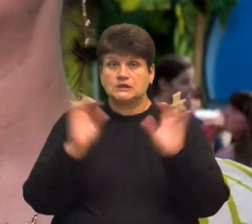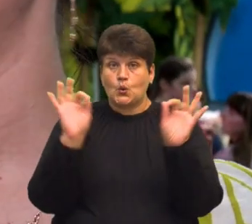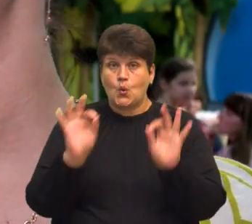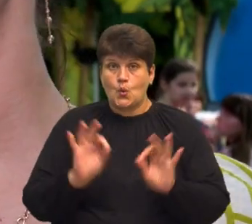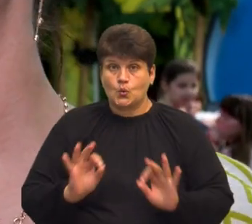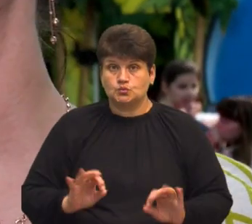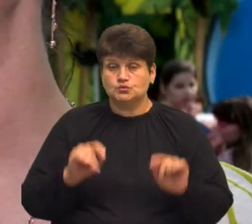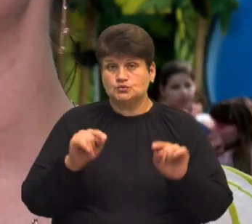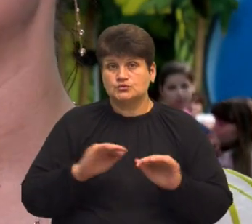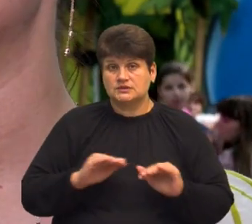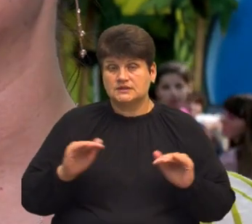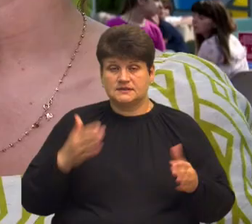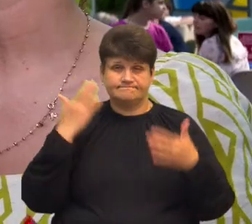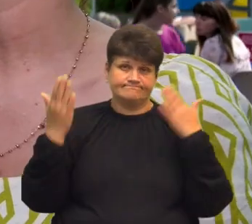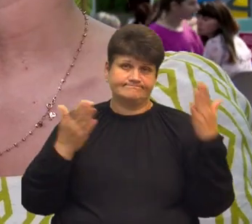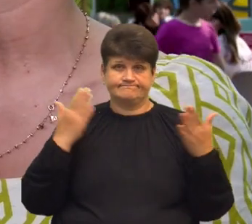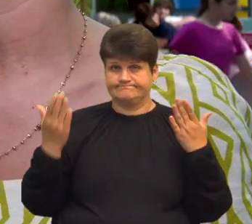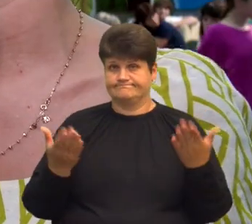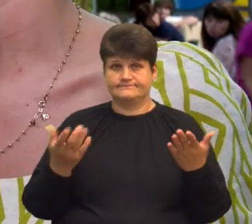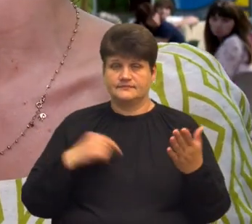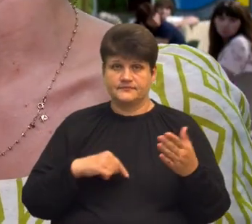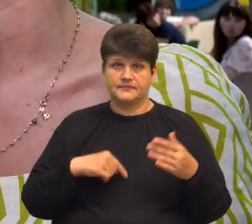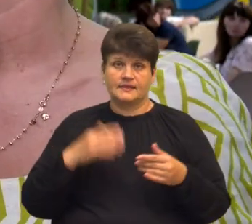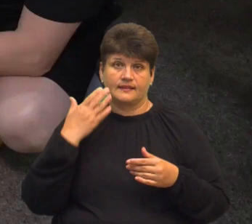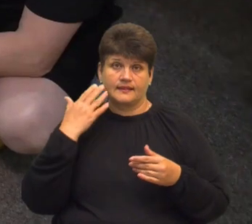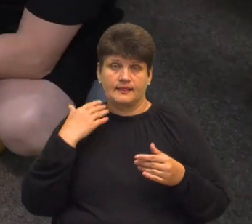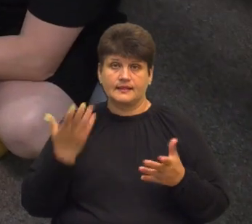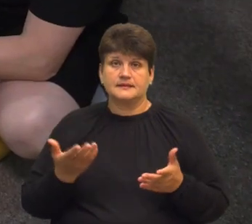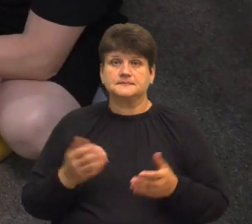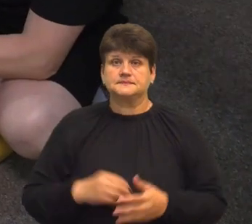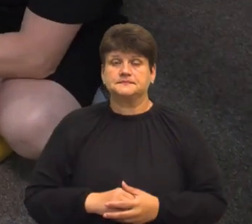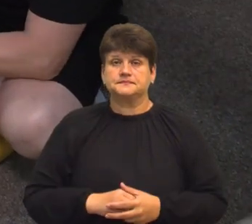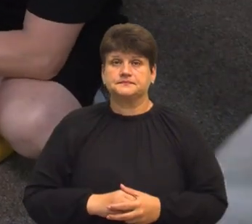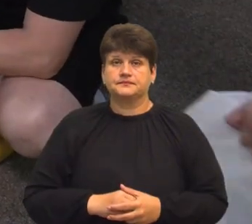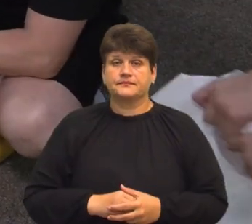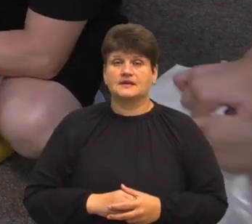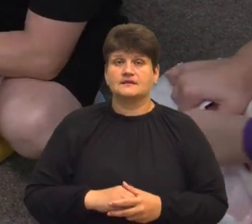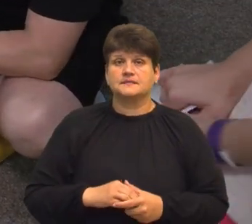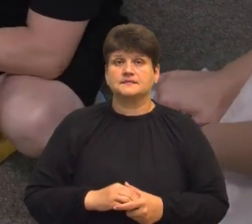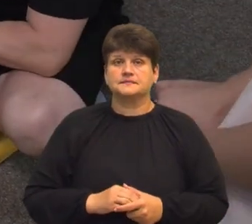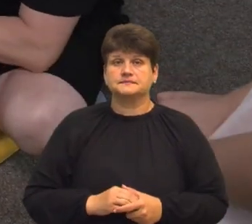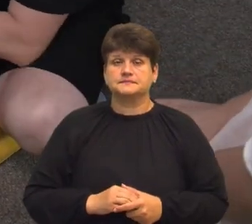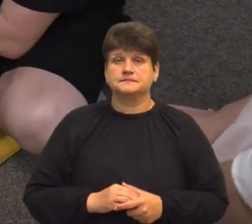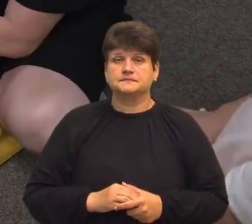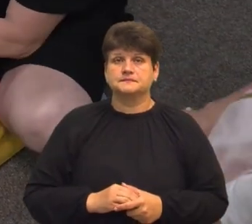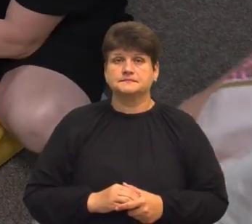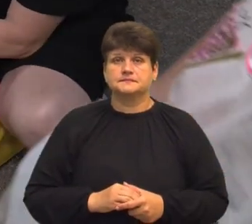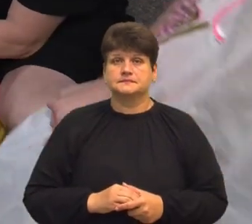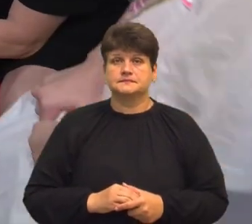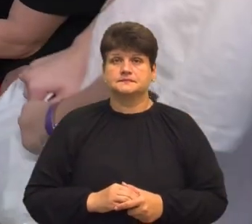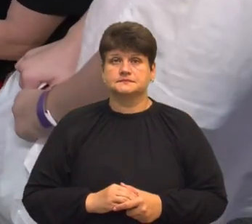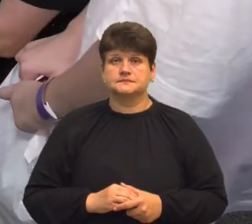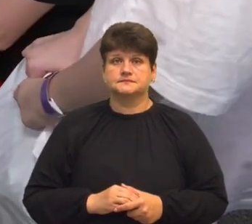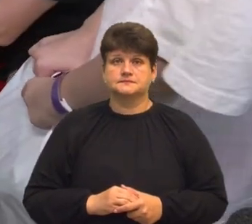тут діти психологічно розвантажуються, знімають психологічну напругу. Максим Сказків, Андрій Прокопів, Суспільне новини, Тернопіль.